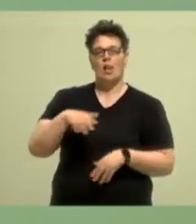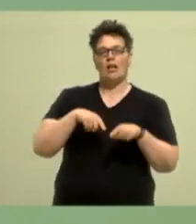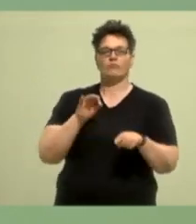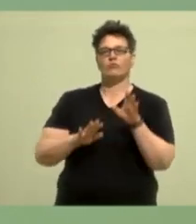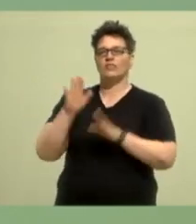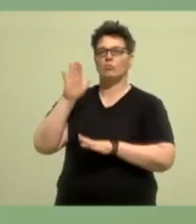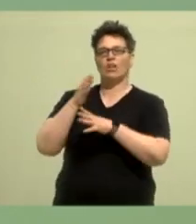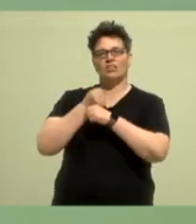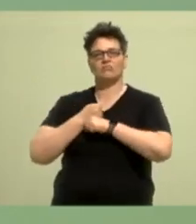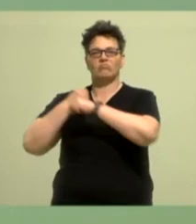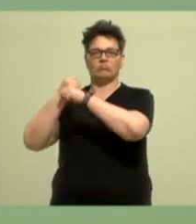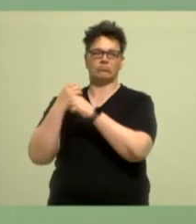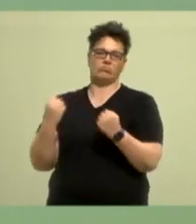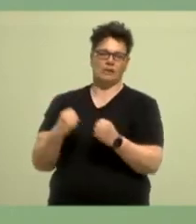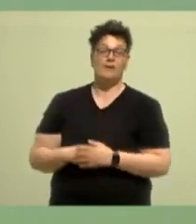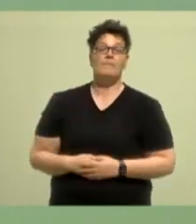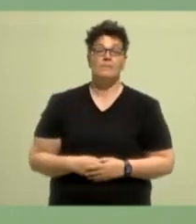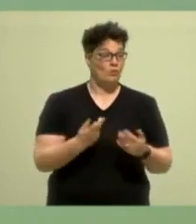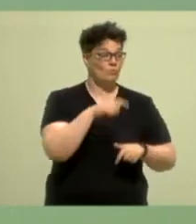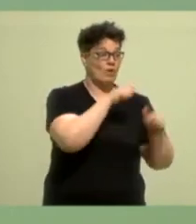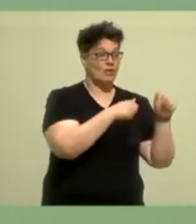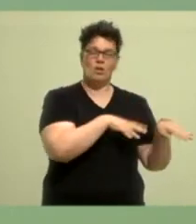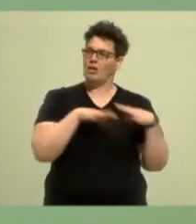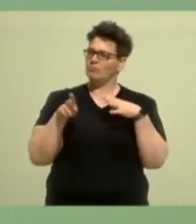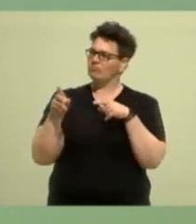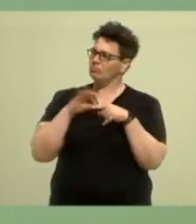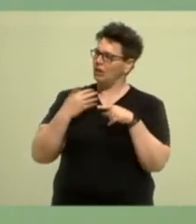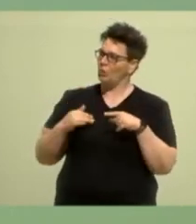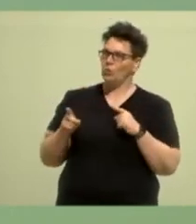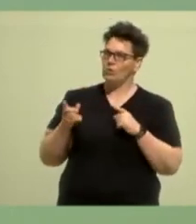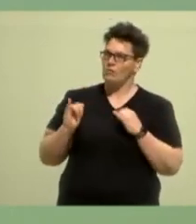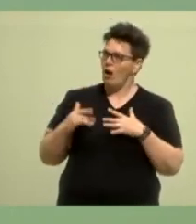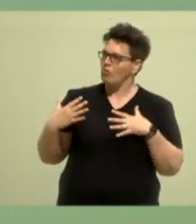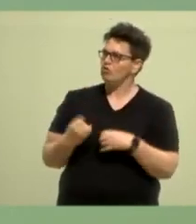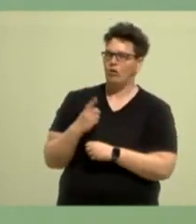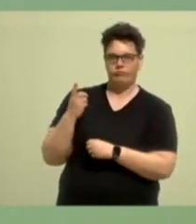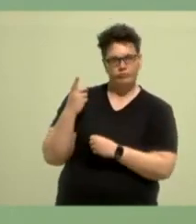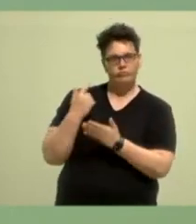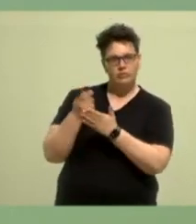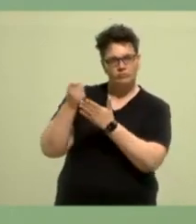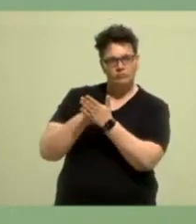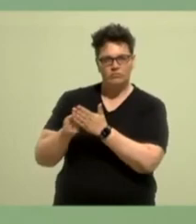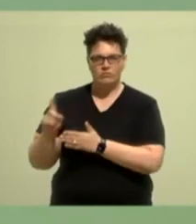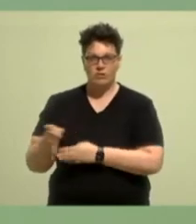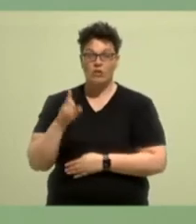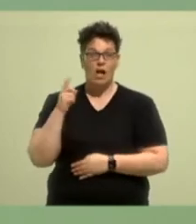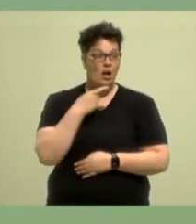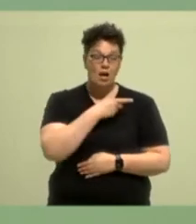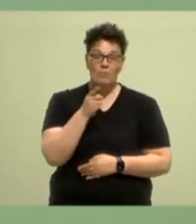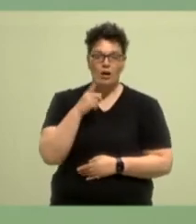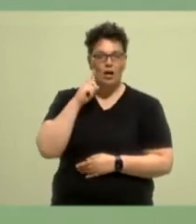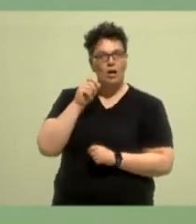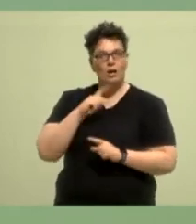die Menschen haben uns genau diesem Wandel zugetraut. Aber sie haben uns noch viel, viel mehr zugetraut.